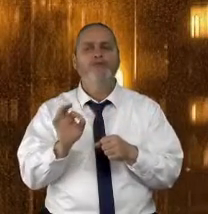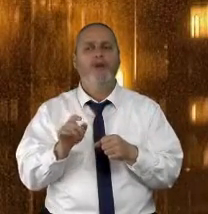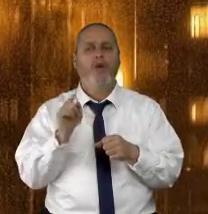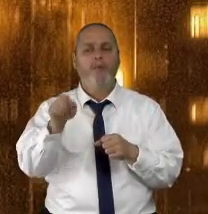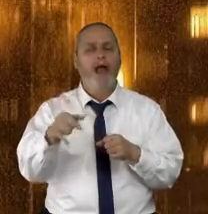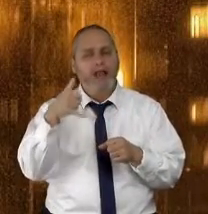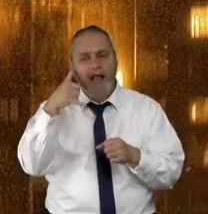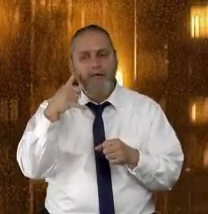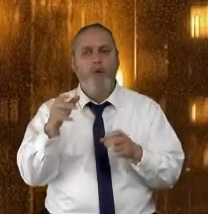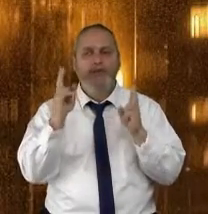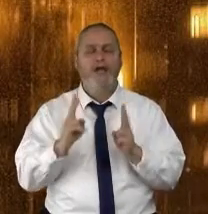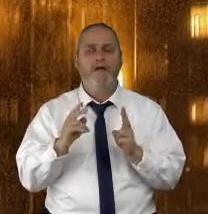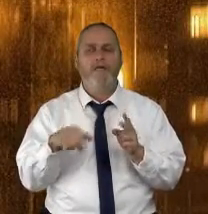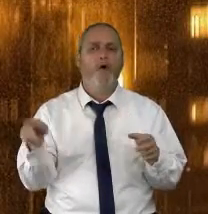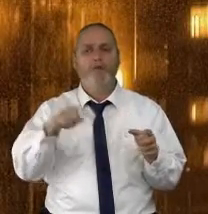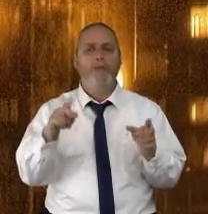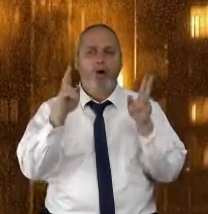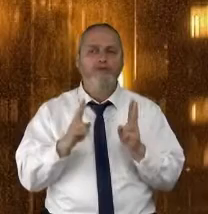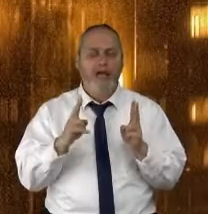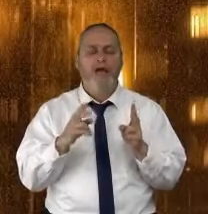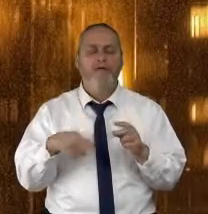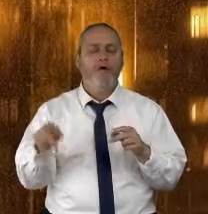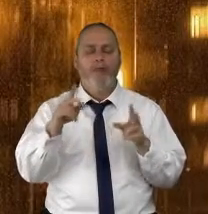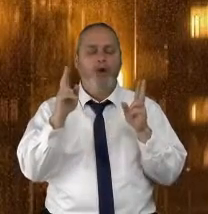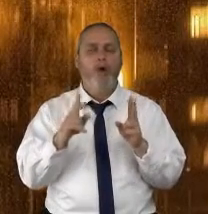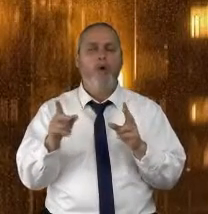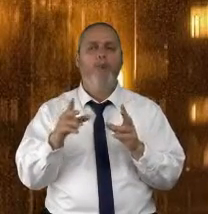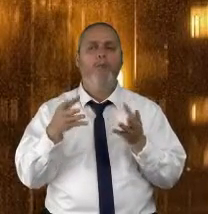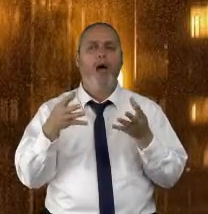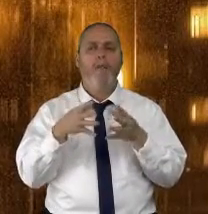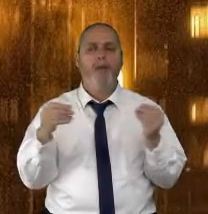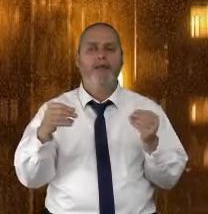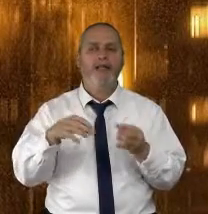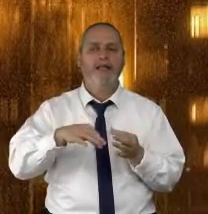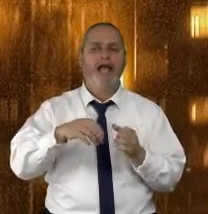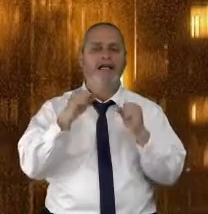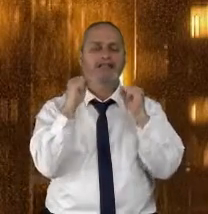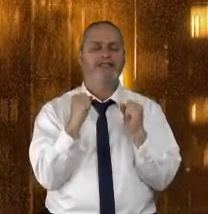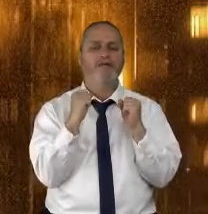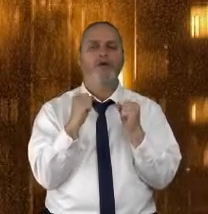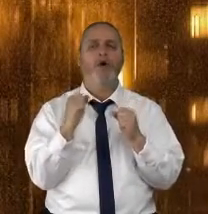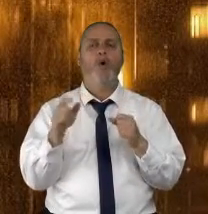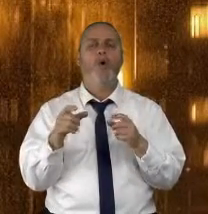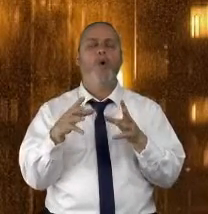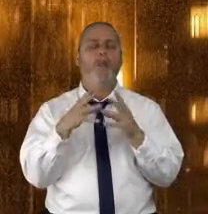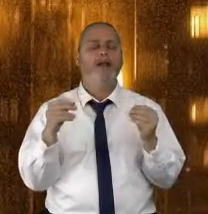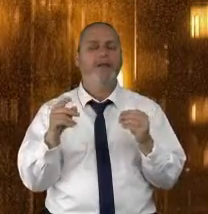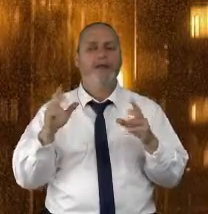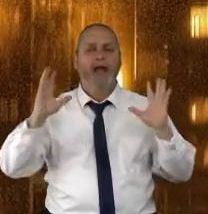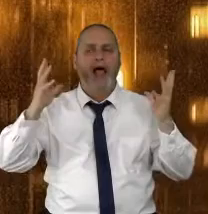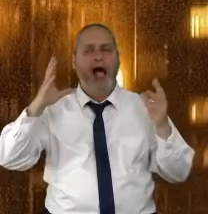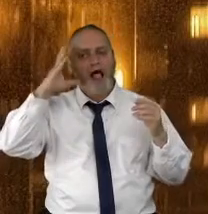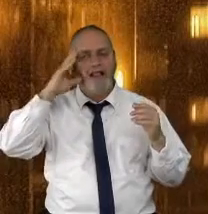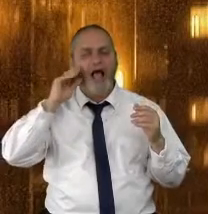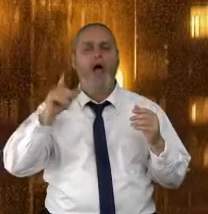בשביל זה הוא עוצר עוד פעם ועוד פעם, האדם הזה מאבד חוץ שדרה, האדם הזה מאבד יציבות, האדם הזה מאבד חדוות הנאה,